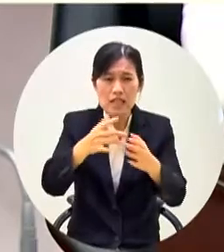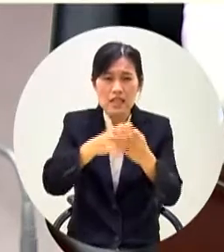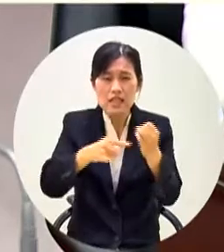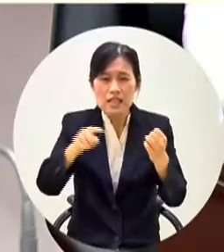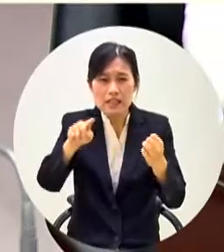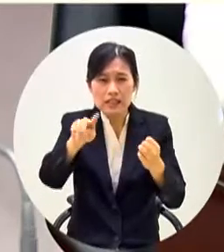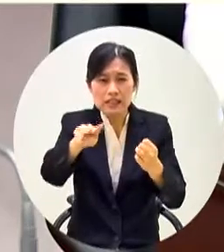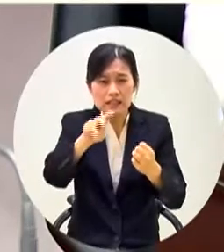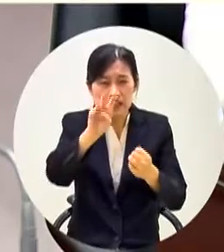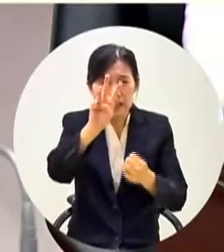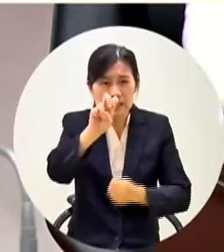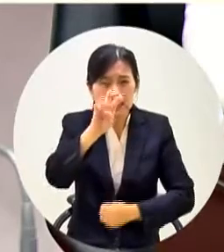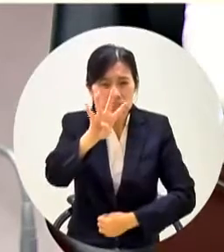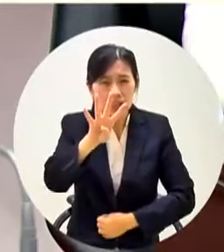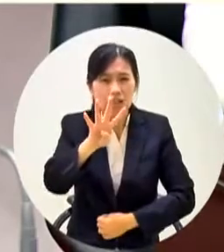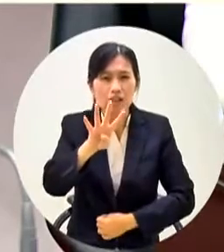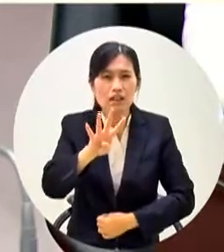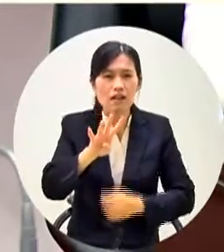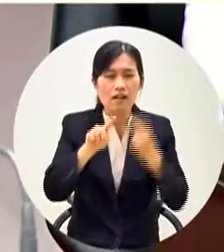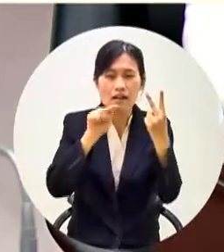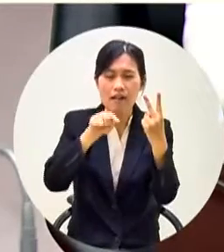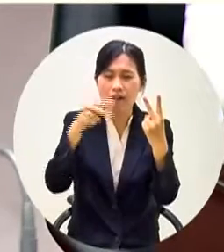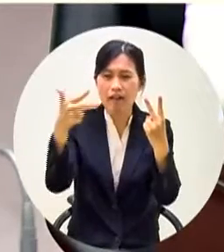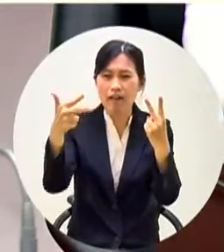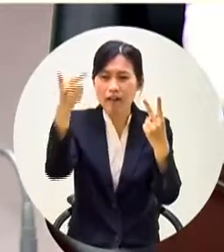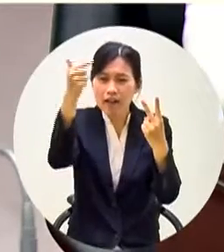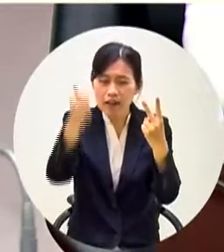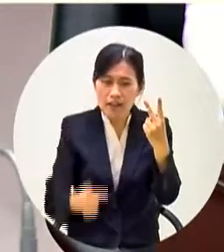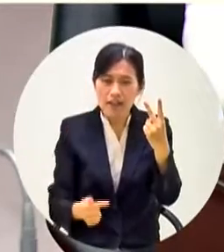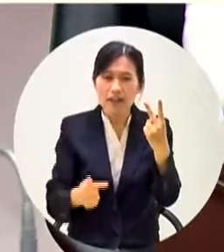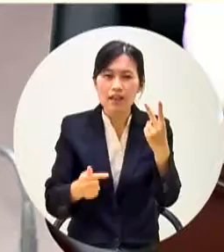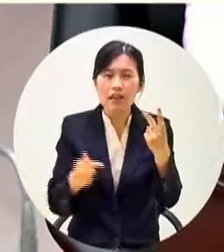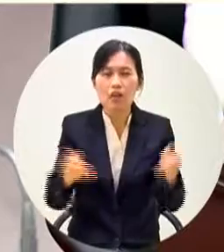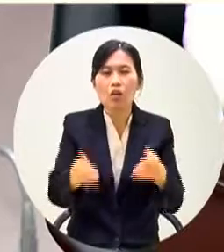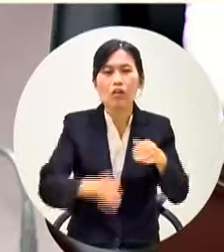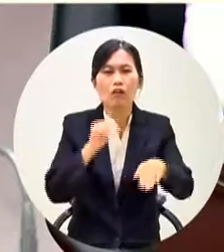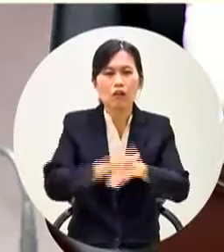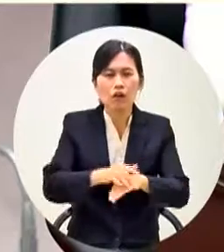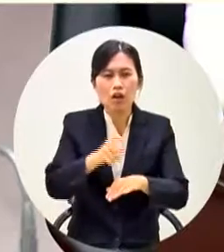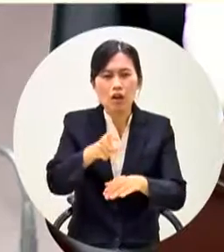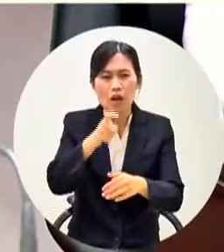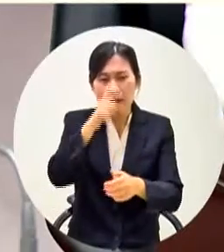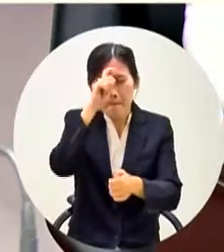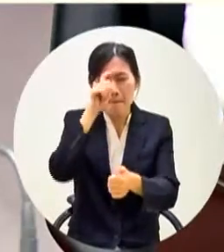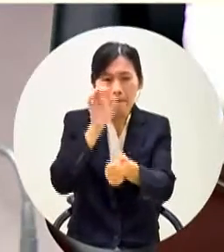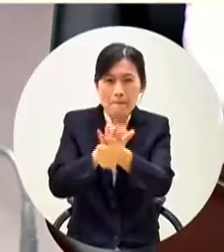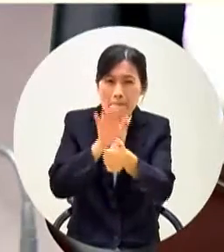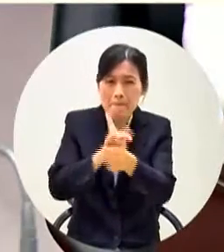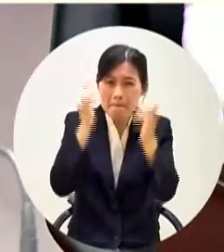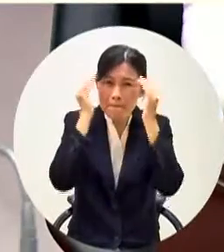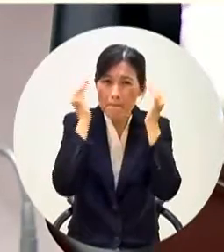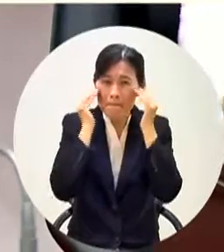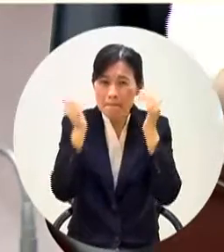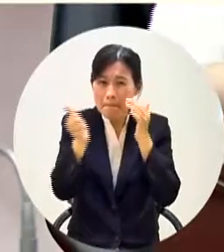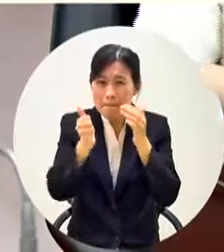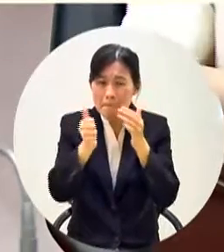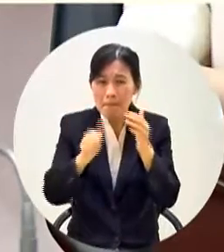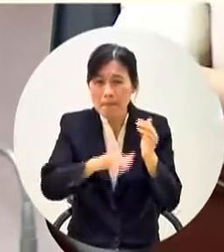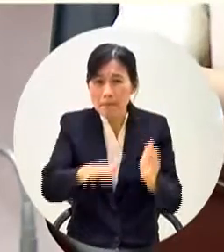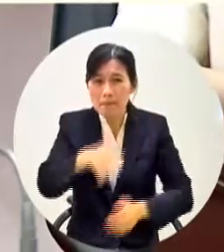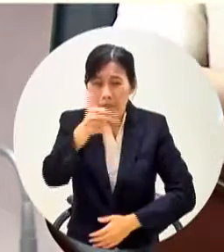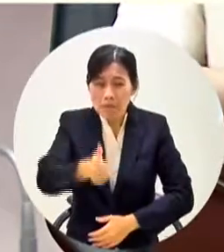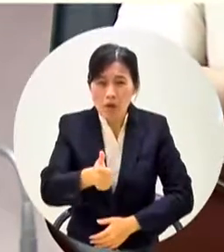忙2.7億就搞完了為了滿足韓市長要參選總統的政界兌現我告訴你葉副市長沒有兌現